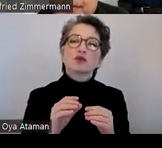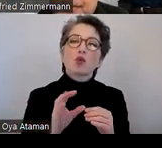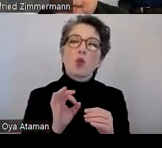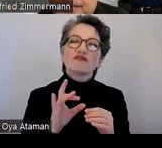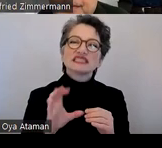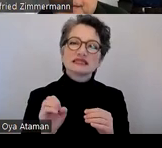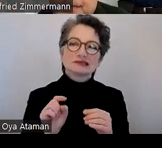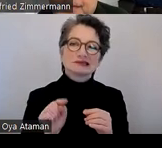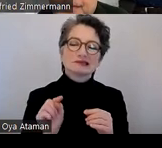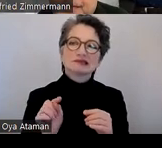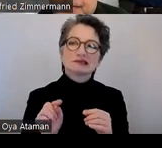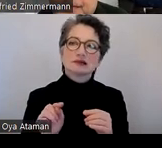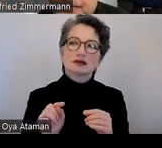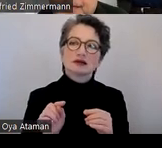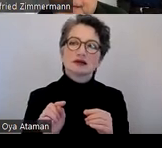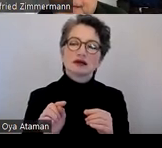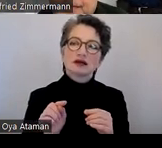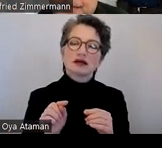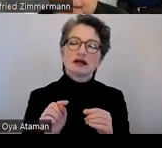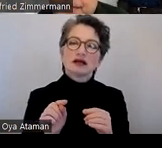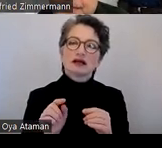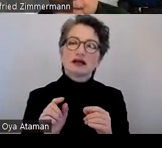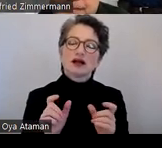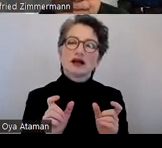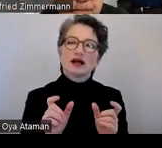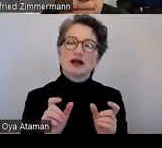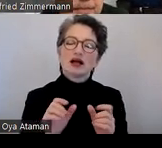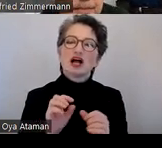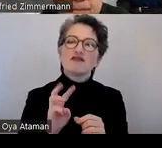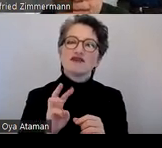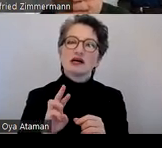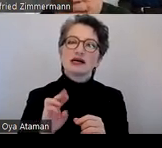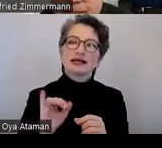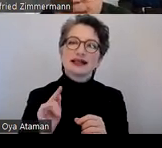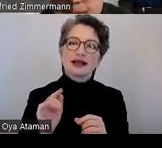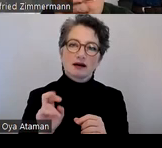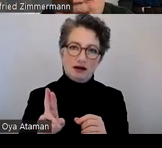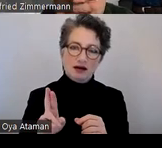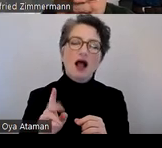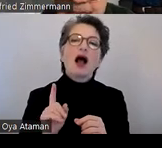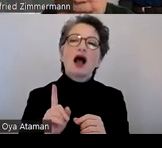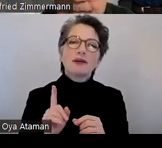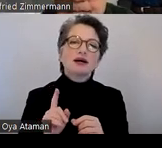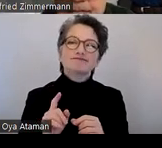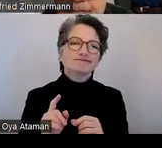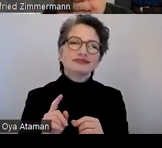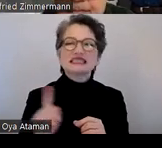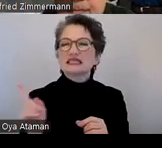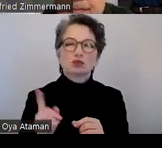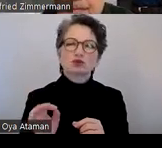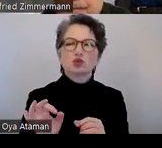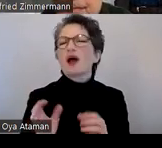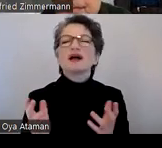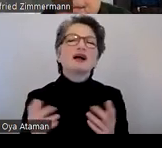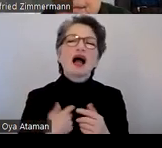der das ist Word Pendant dazu also Writer ist aber auch noch nicht richtig gut ich habe schon geschafft ein ganz